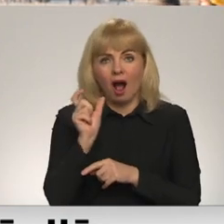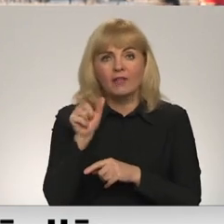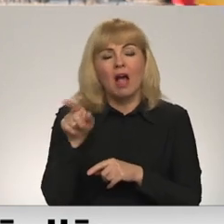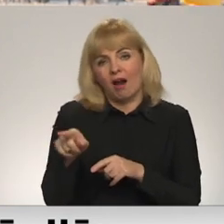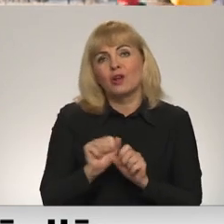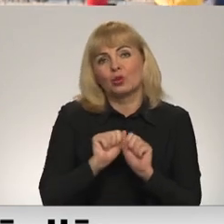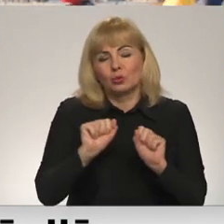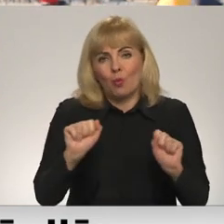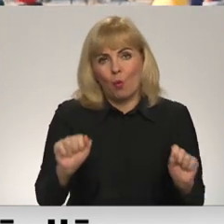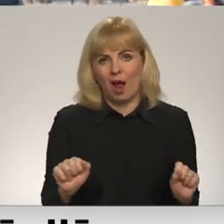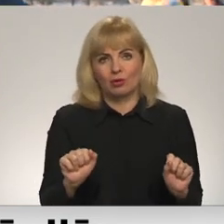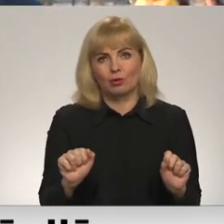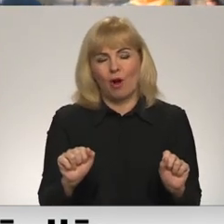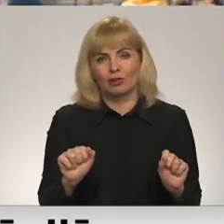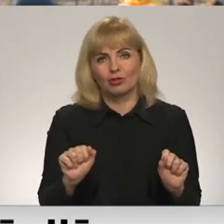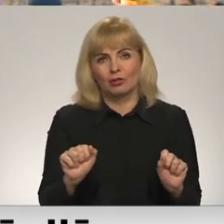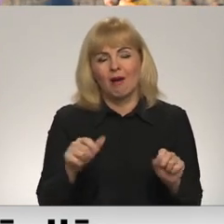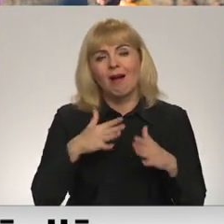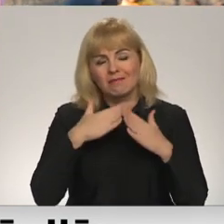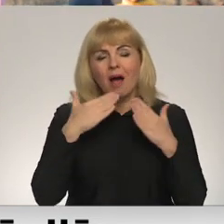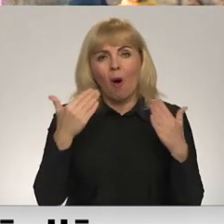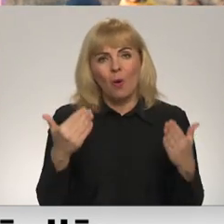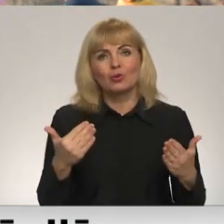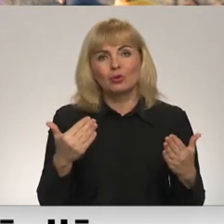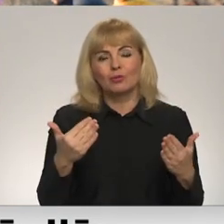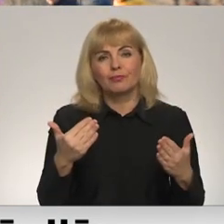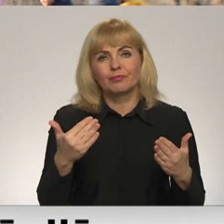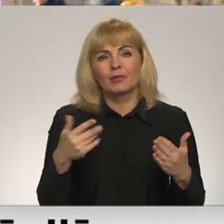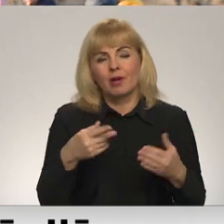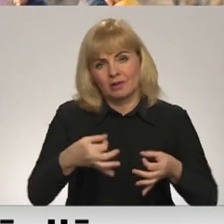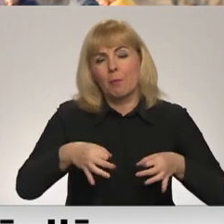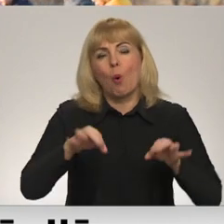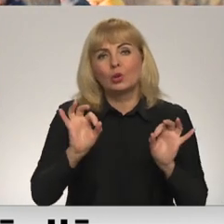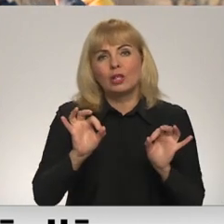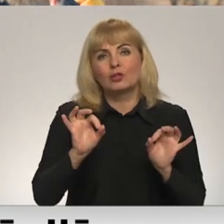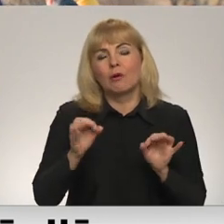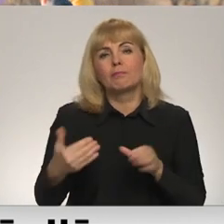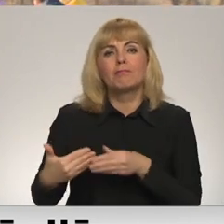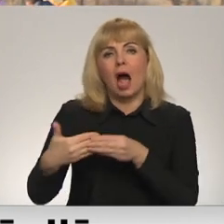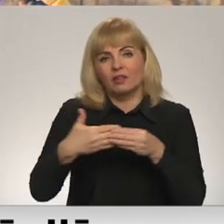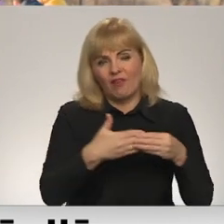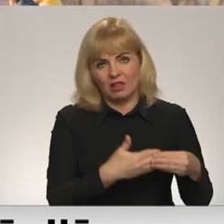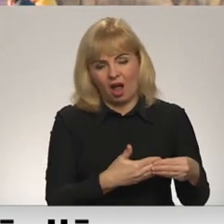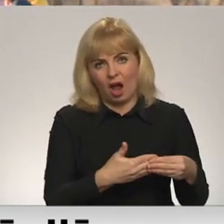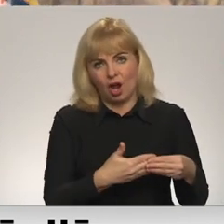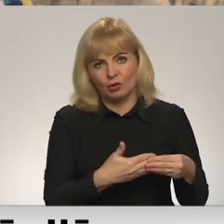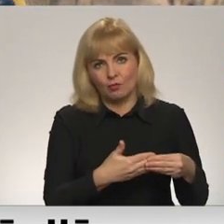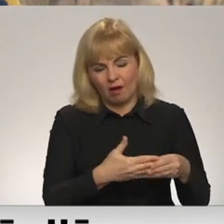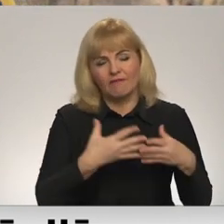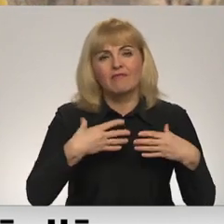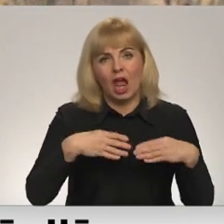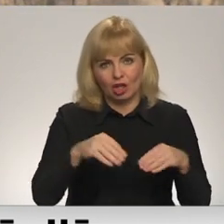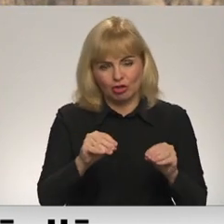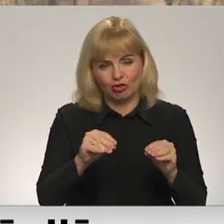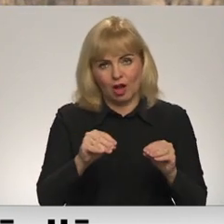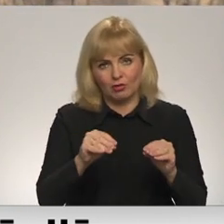nodrošina daudzu būtisku pavadājumu veikšanu